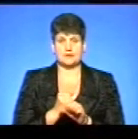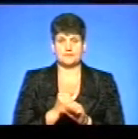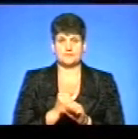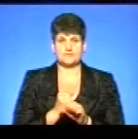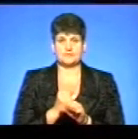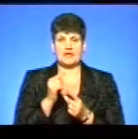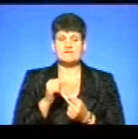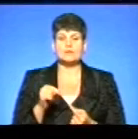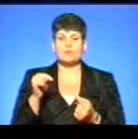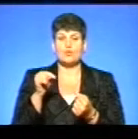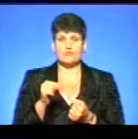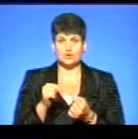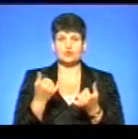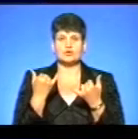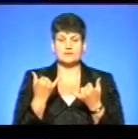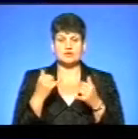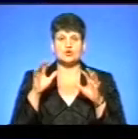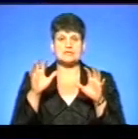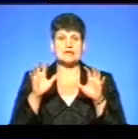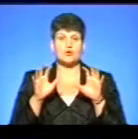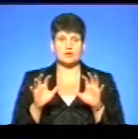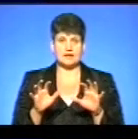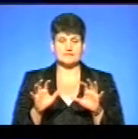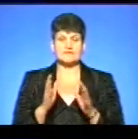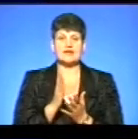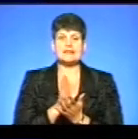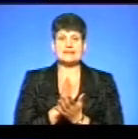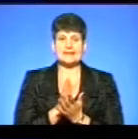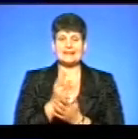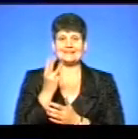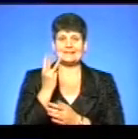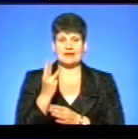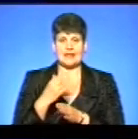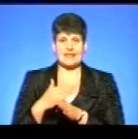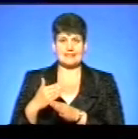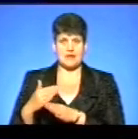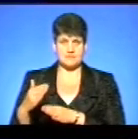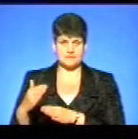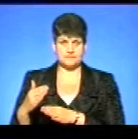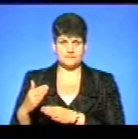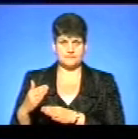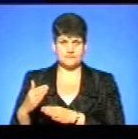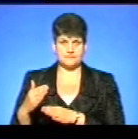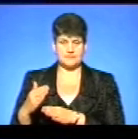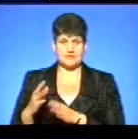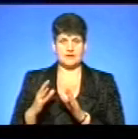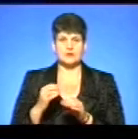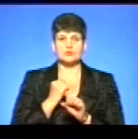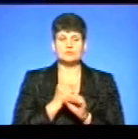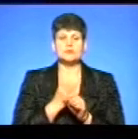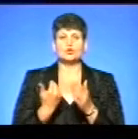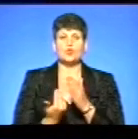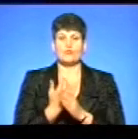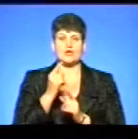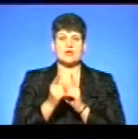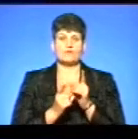Відповідно до теперішнього законодавства є три етапи втілення нової реформи,